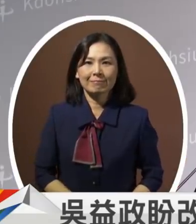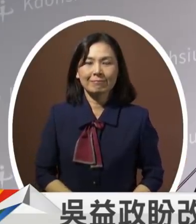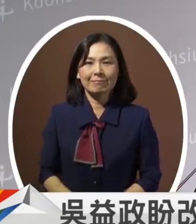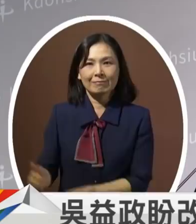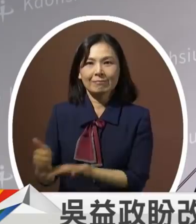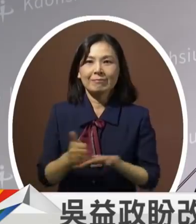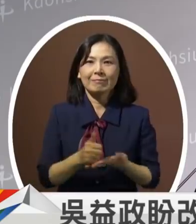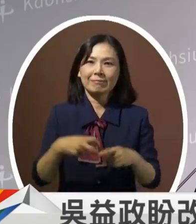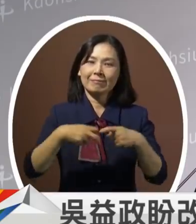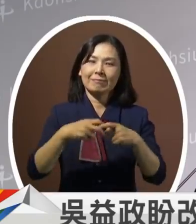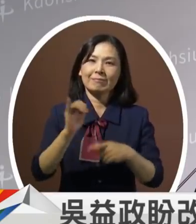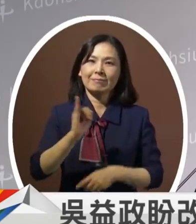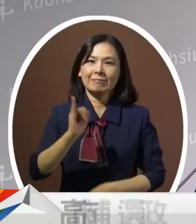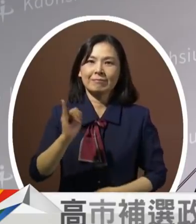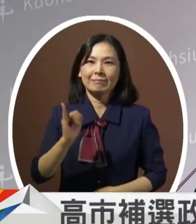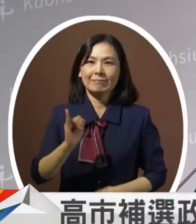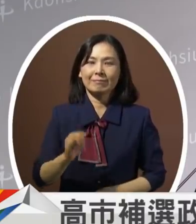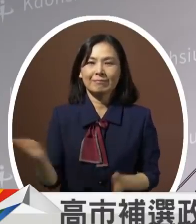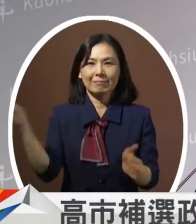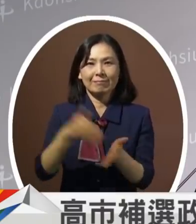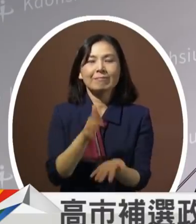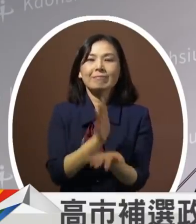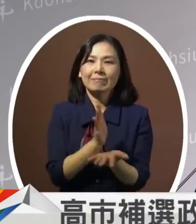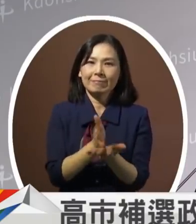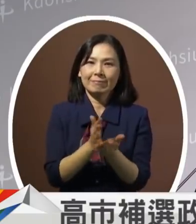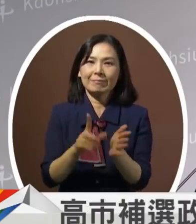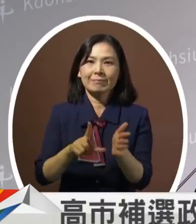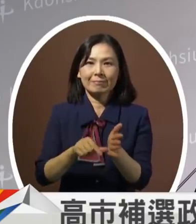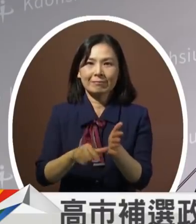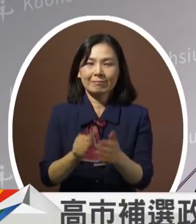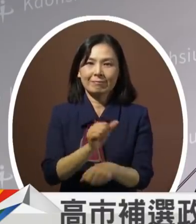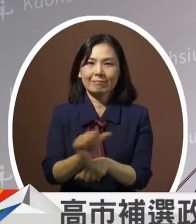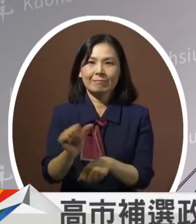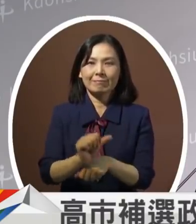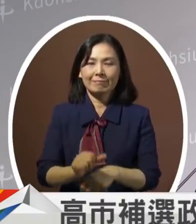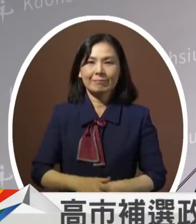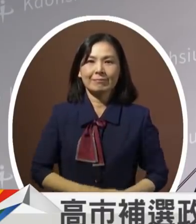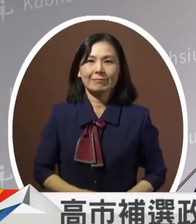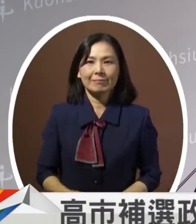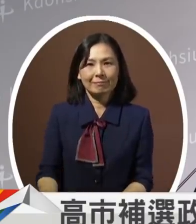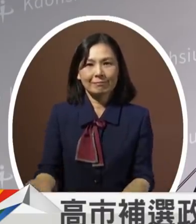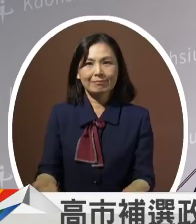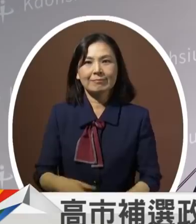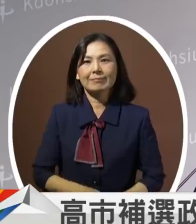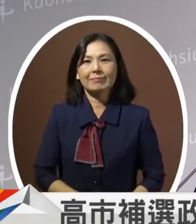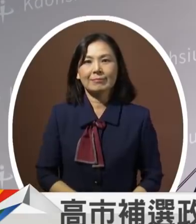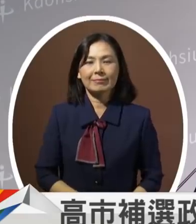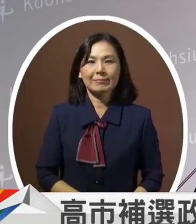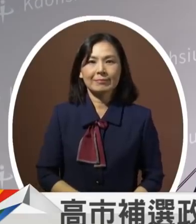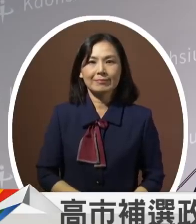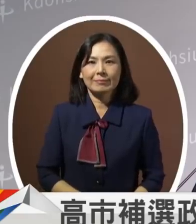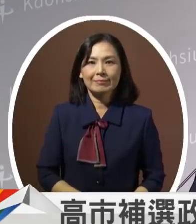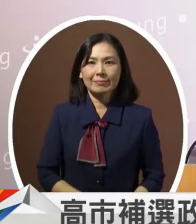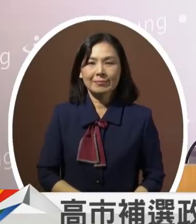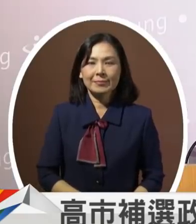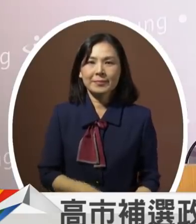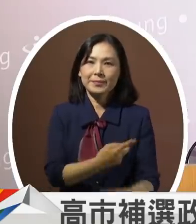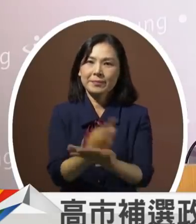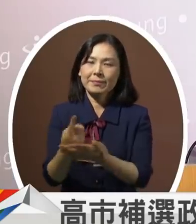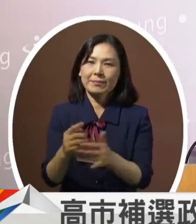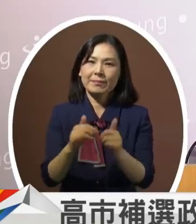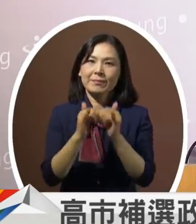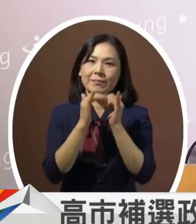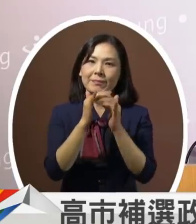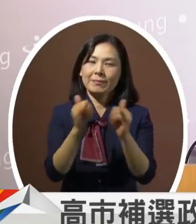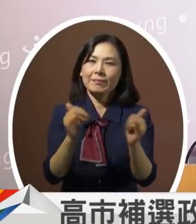请李梅珍破险人结论时间五分钟请发言各位市民